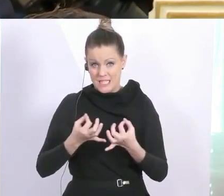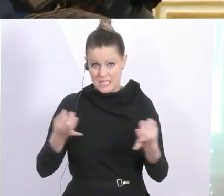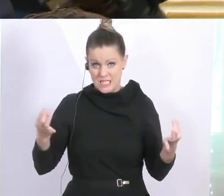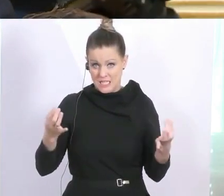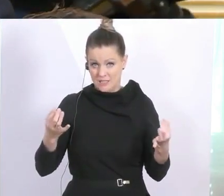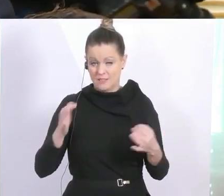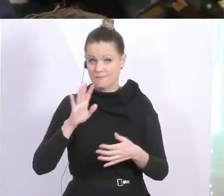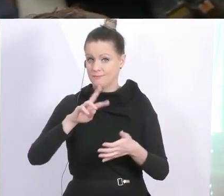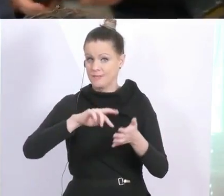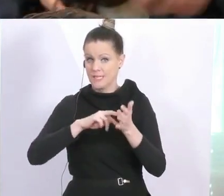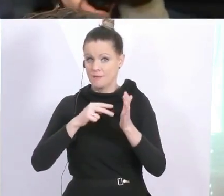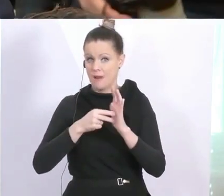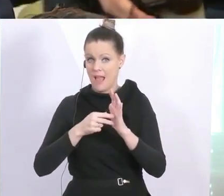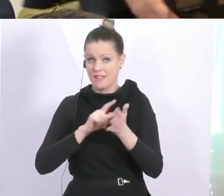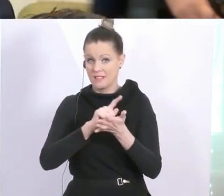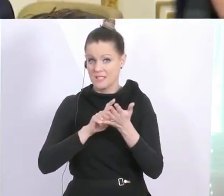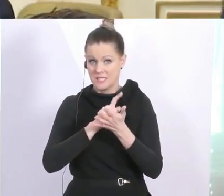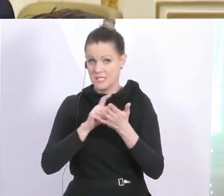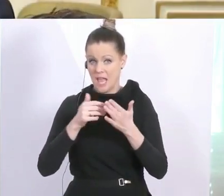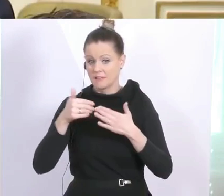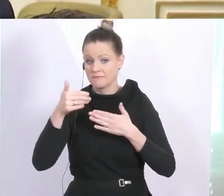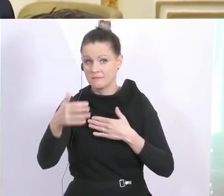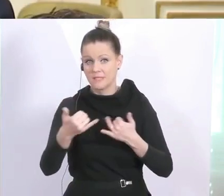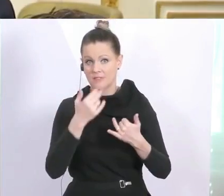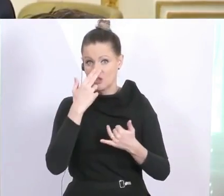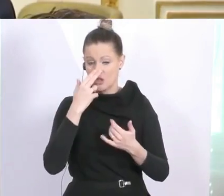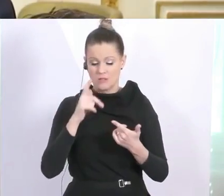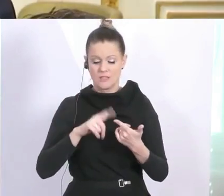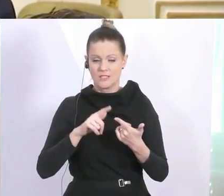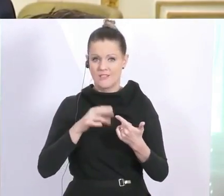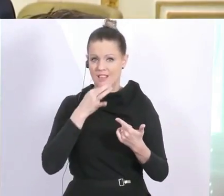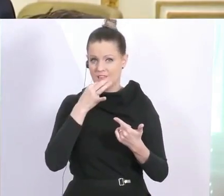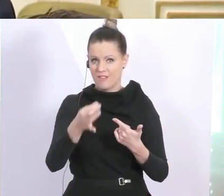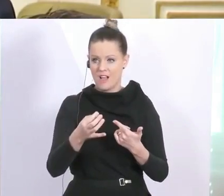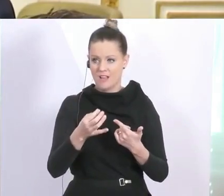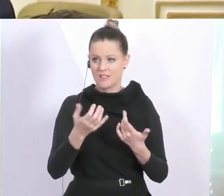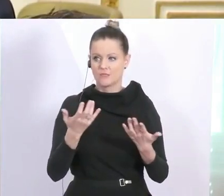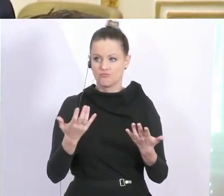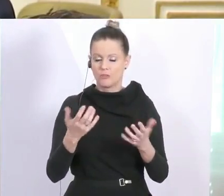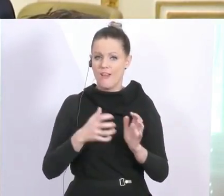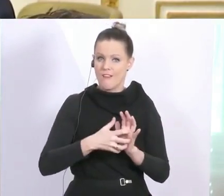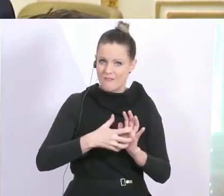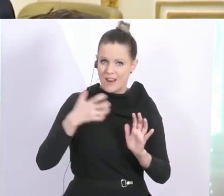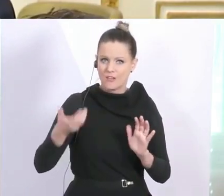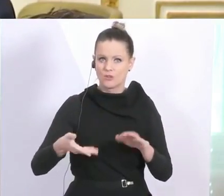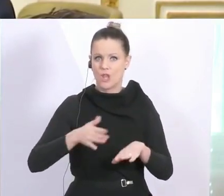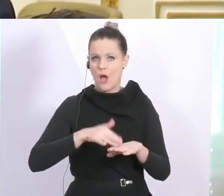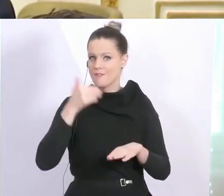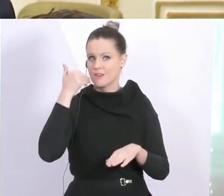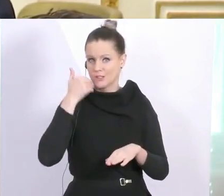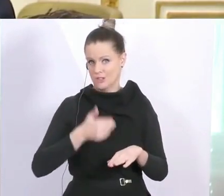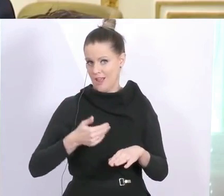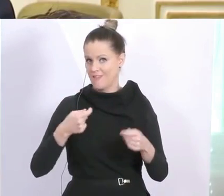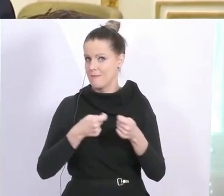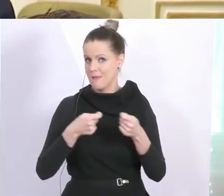Ihrerseits? Und als zweite Frage. Wir haben jetzt hier eine Verlängerung und eine Verschärfung zumindest teilweise der